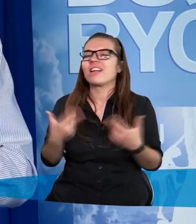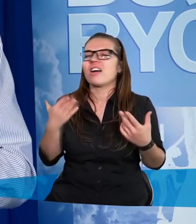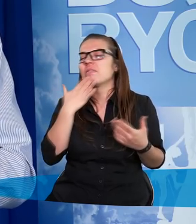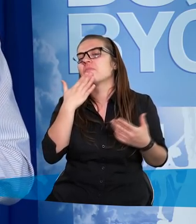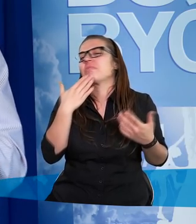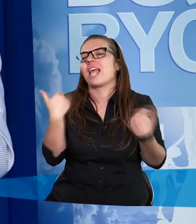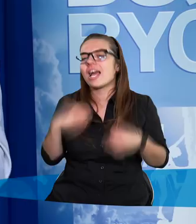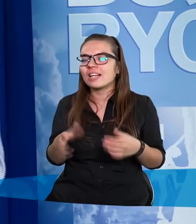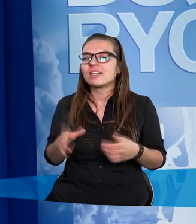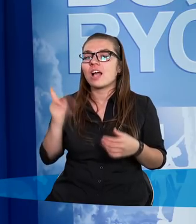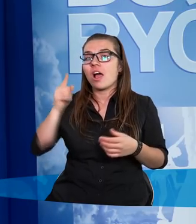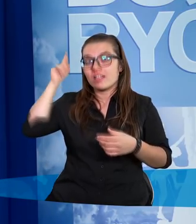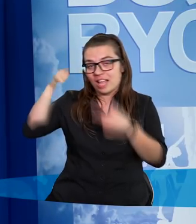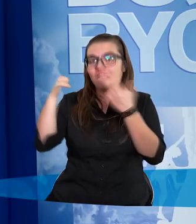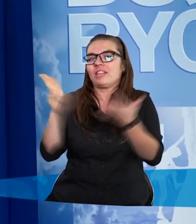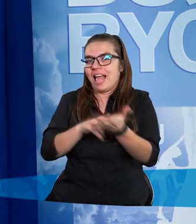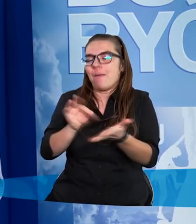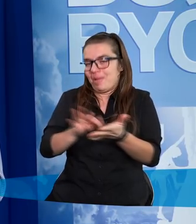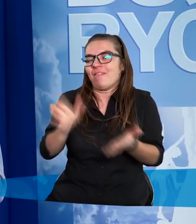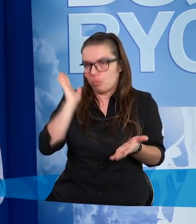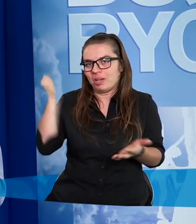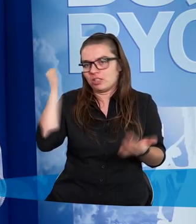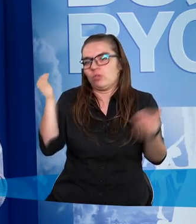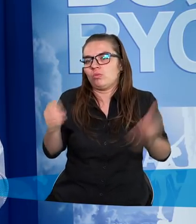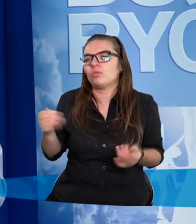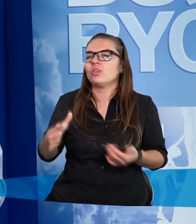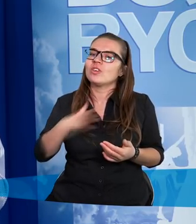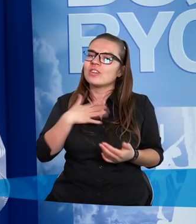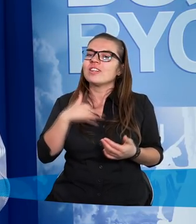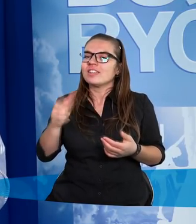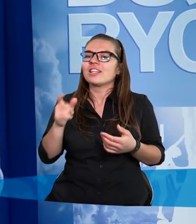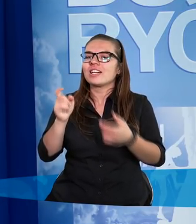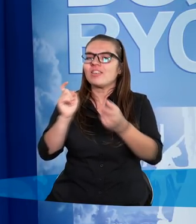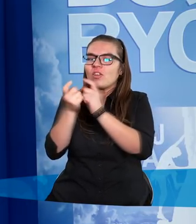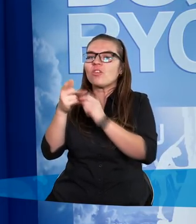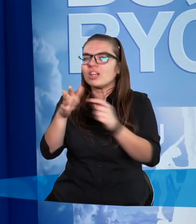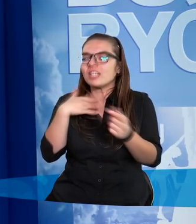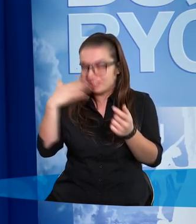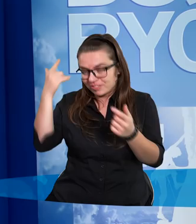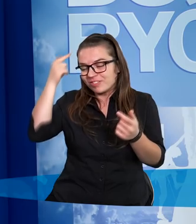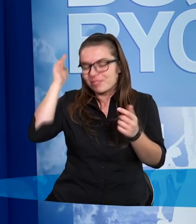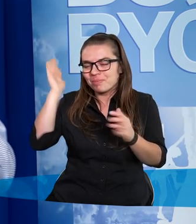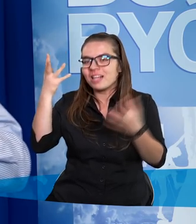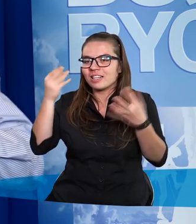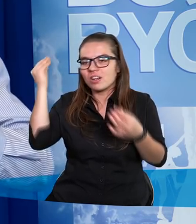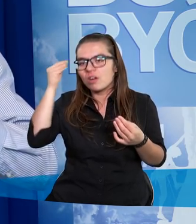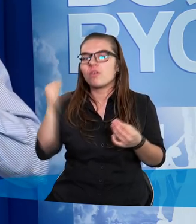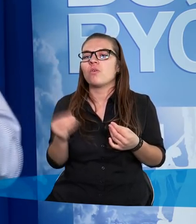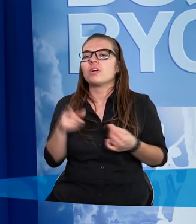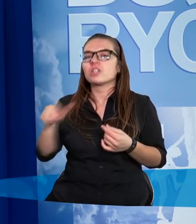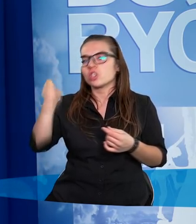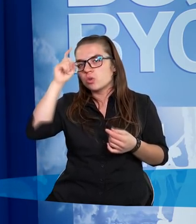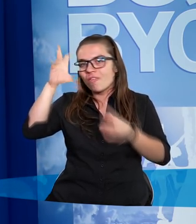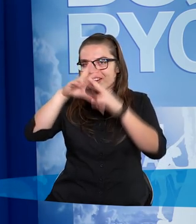myślę, że tam będę mógł się tego uczyć. Współczuję co prawda moim sąsiadom, ale takie jest niebo, niebo, w którym człowiek się